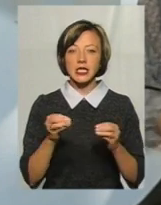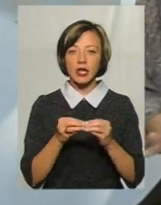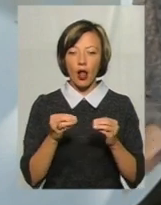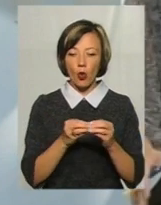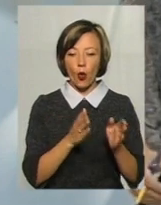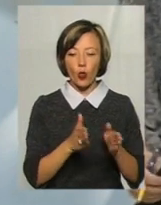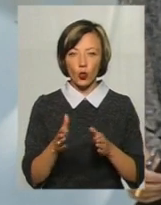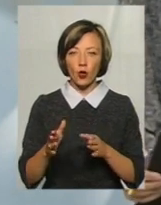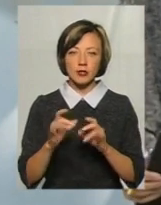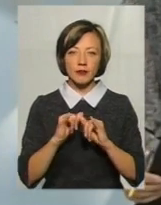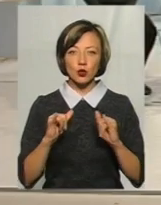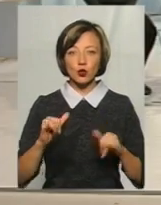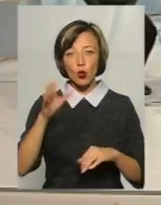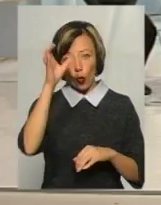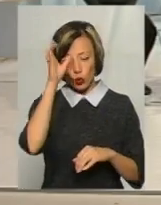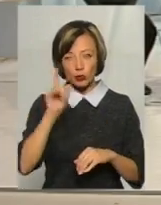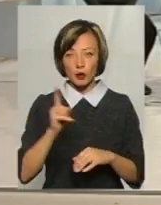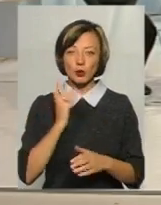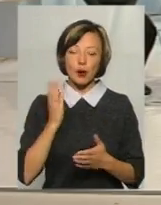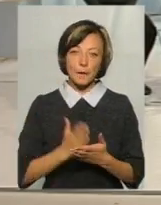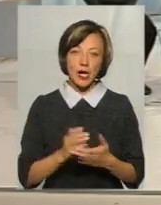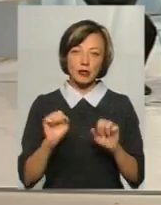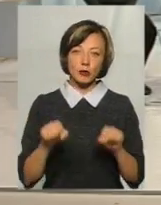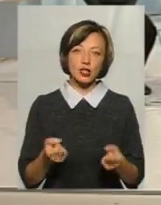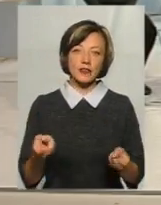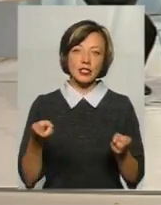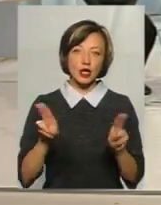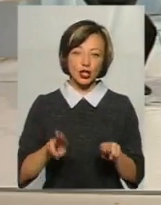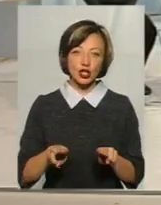розвитку з розумом, для того, щоб мати можливість залишити